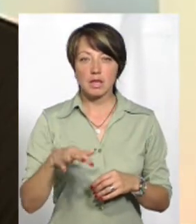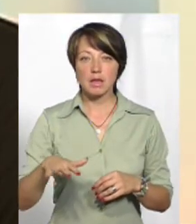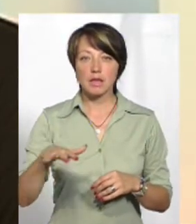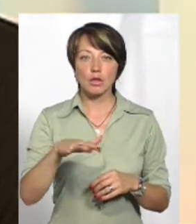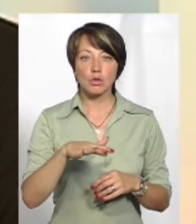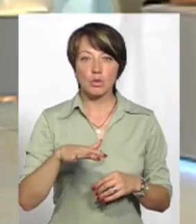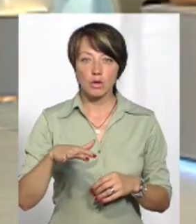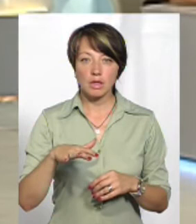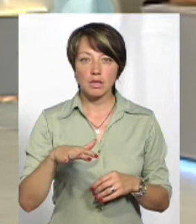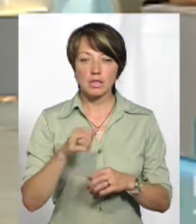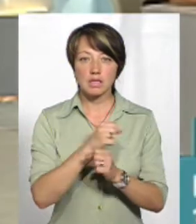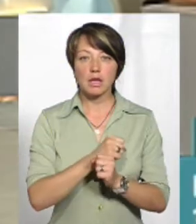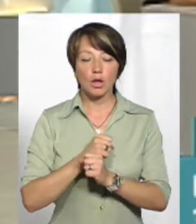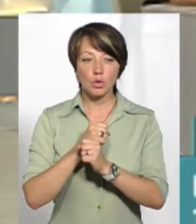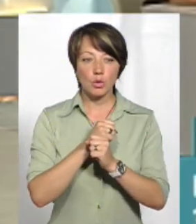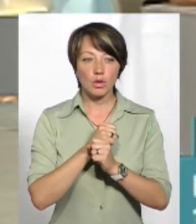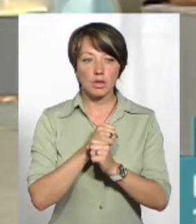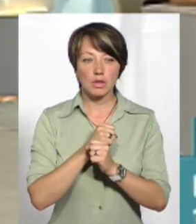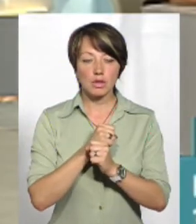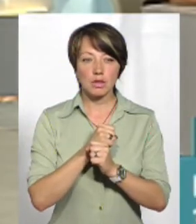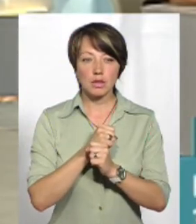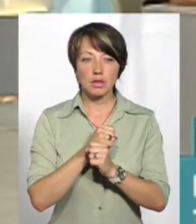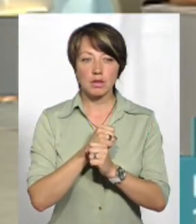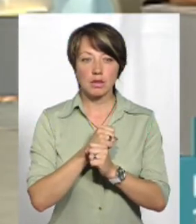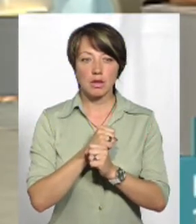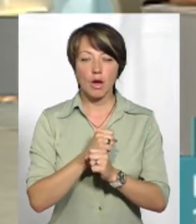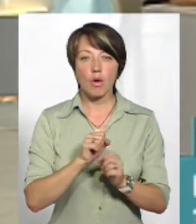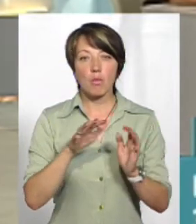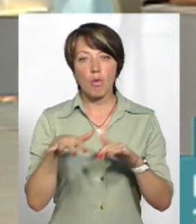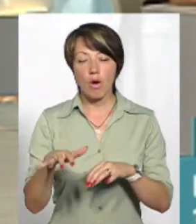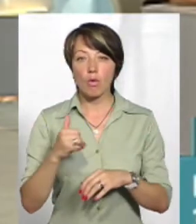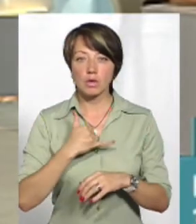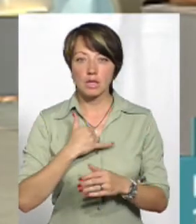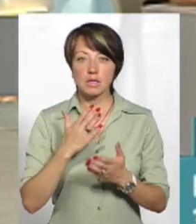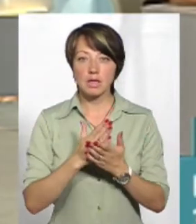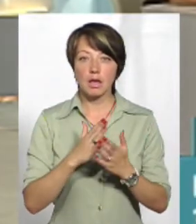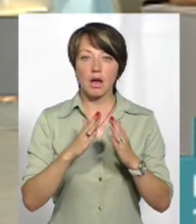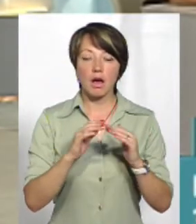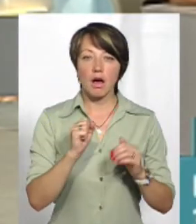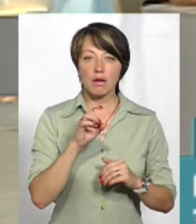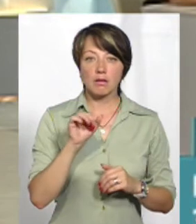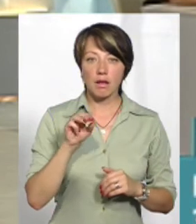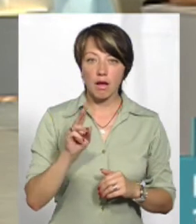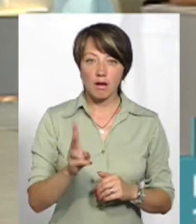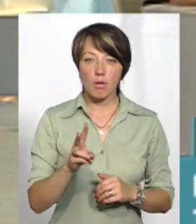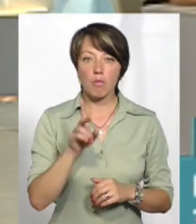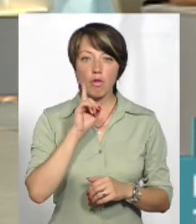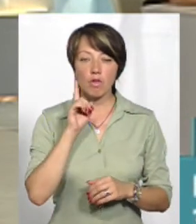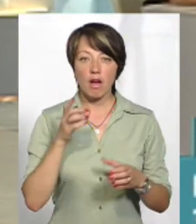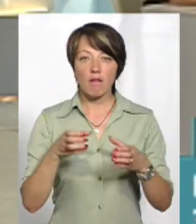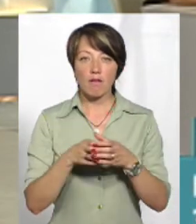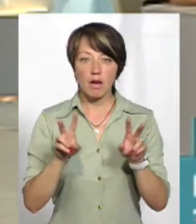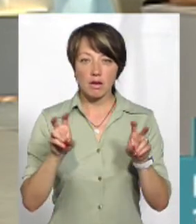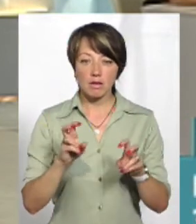території санаторії моря. Але в нас є Артек, Молода Гвардія, яка функціонує